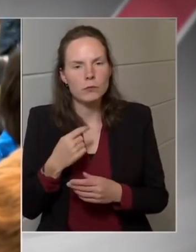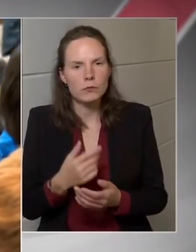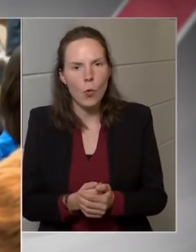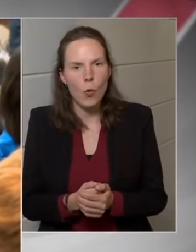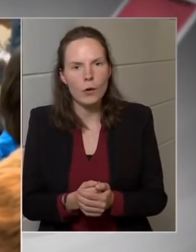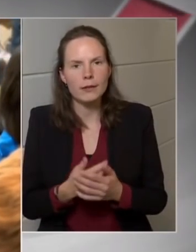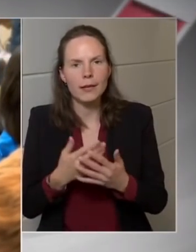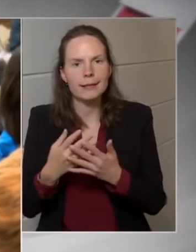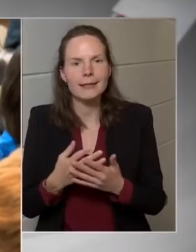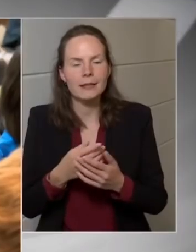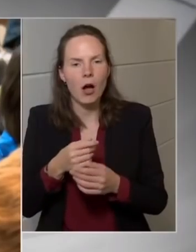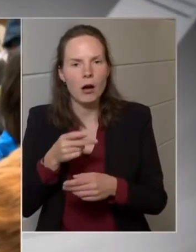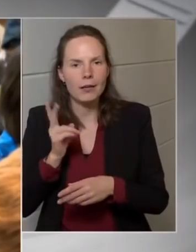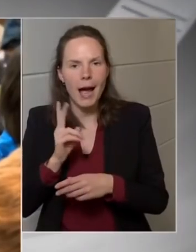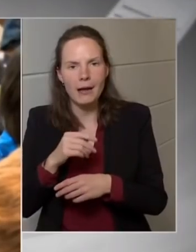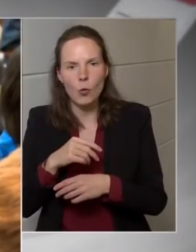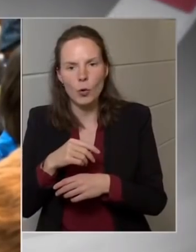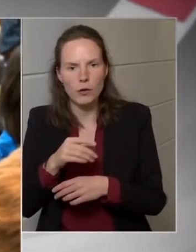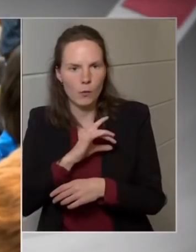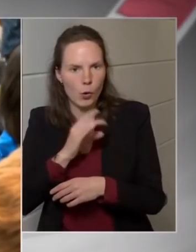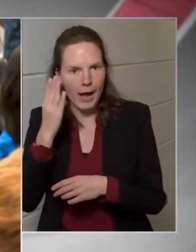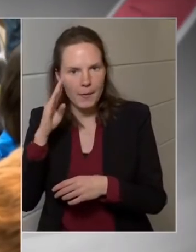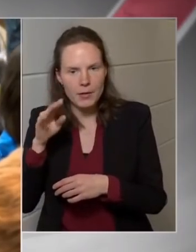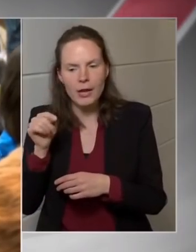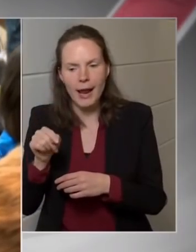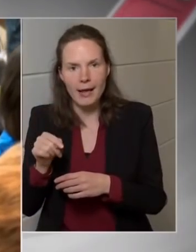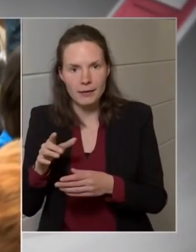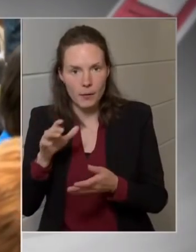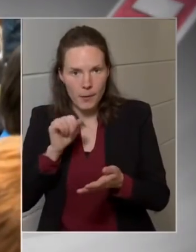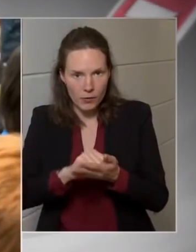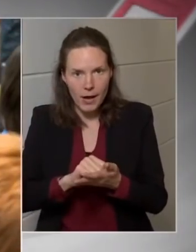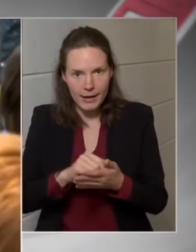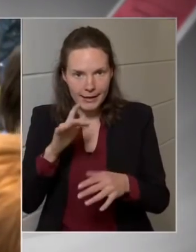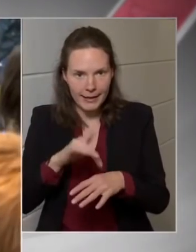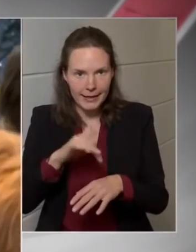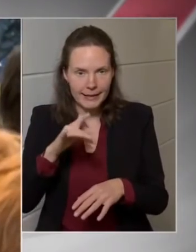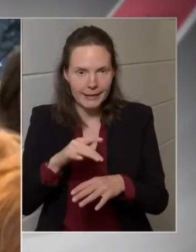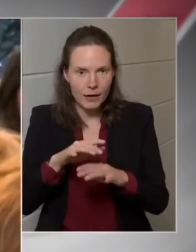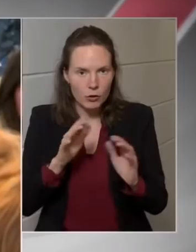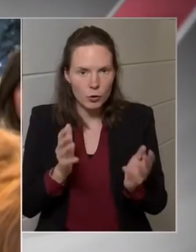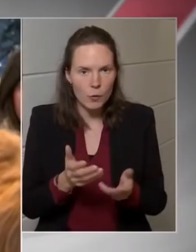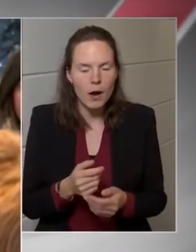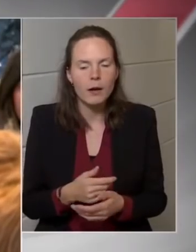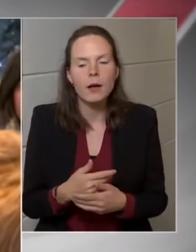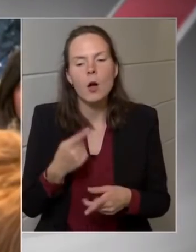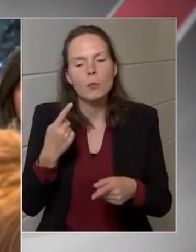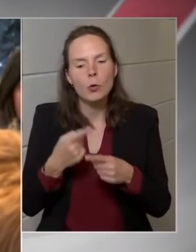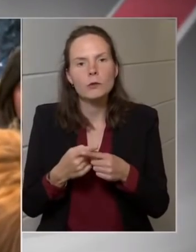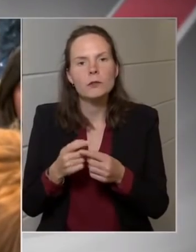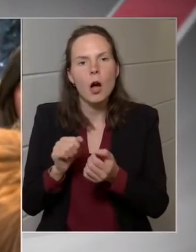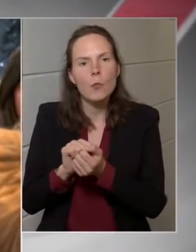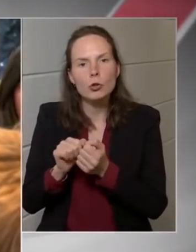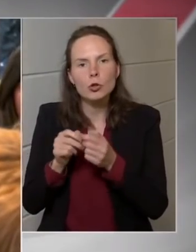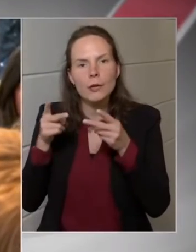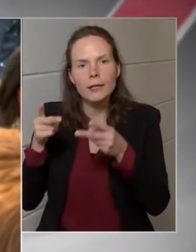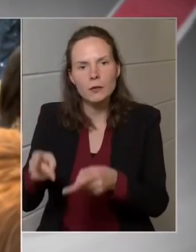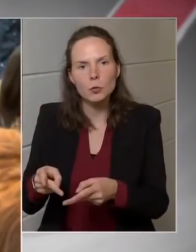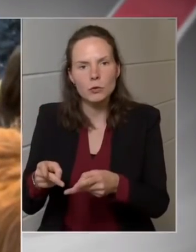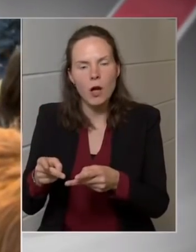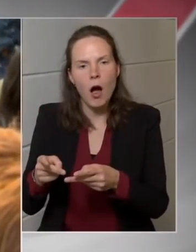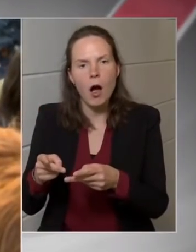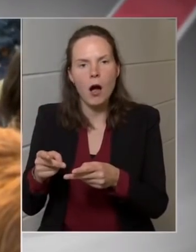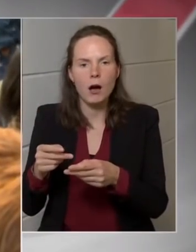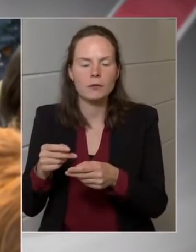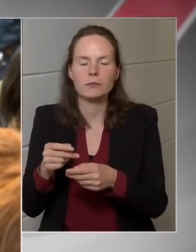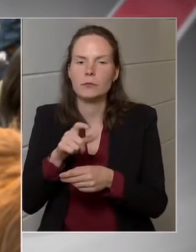Ezt a beruházást érinti-e most ez a csomag, illetve a Mosoni Dunahíd Győrnél, hogy azzal mi a helyzet, az meg